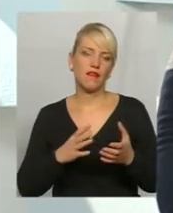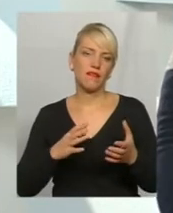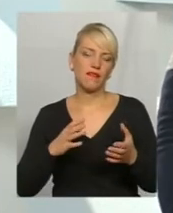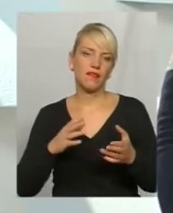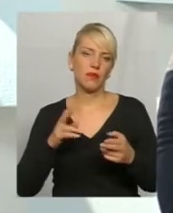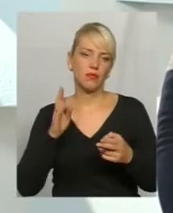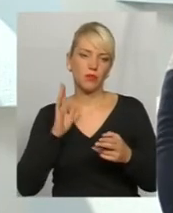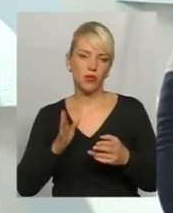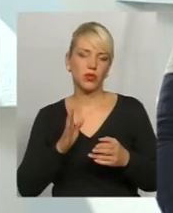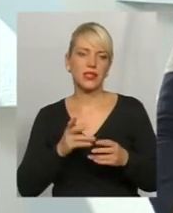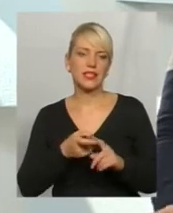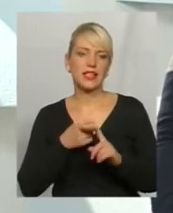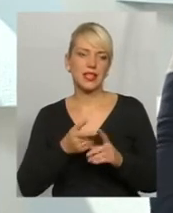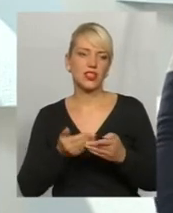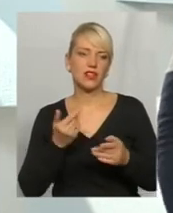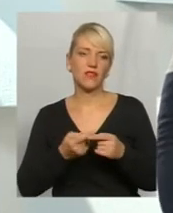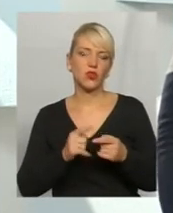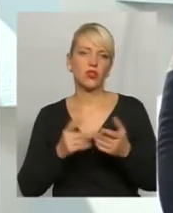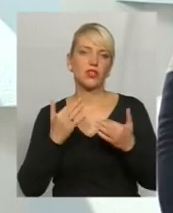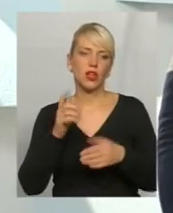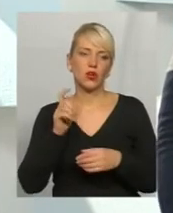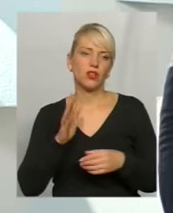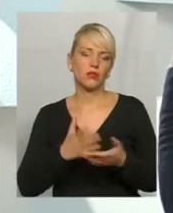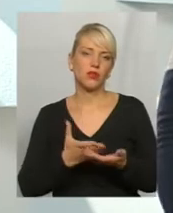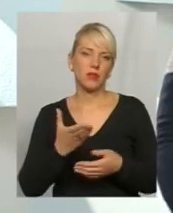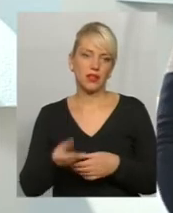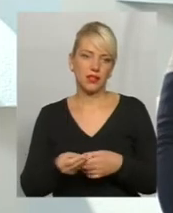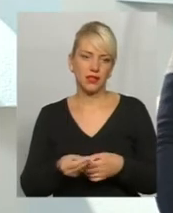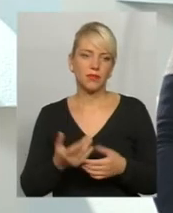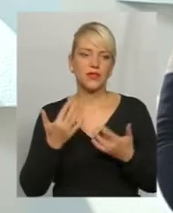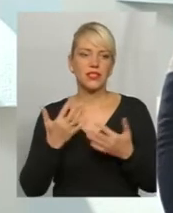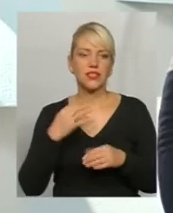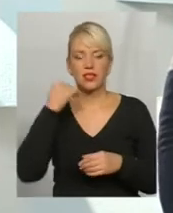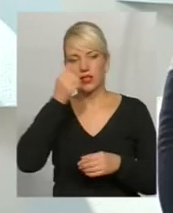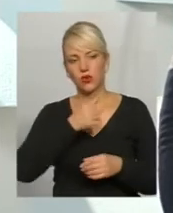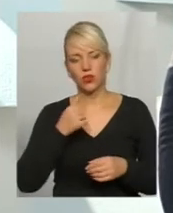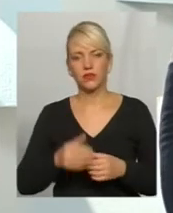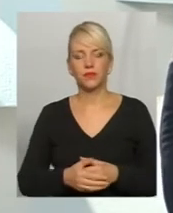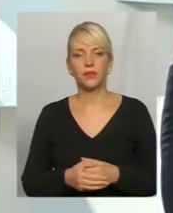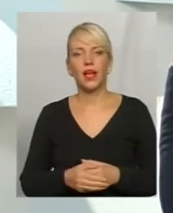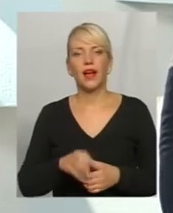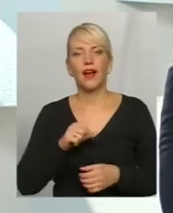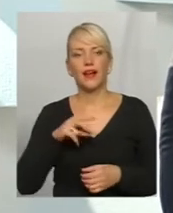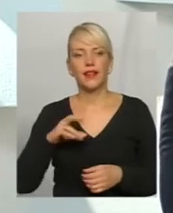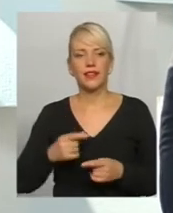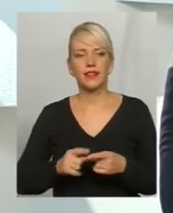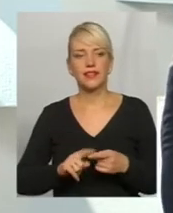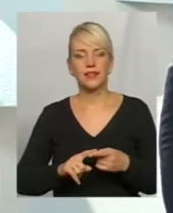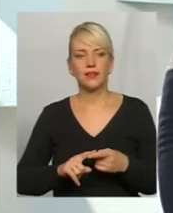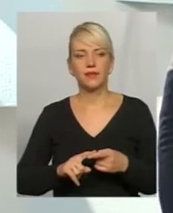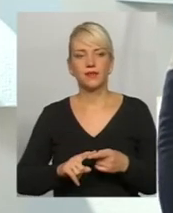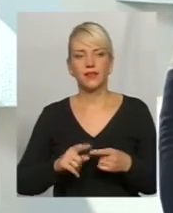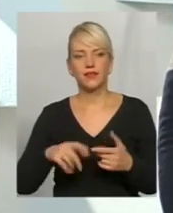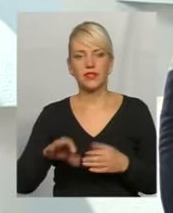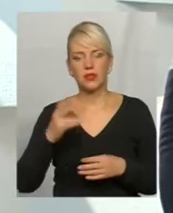залежати від того, скільки людина буде платити, звичайно, скільки років і так далі. Але це не всі